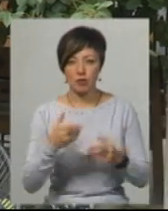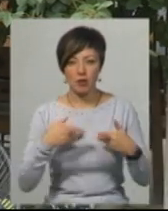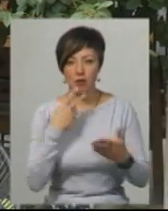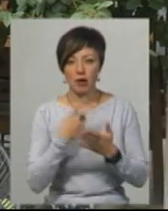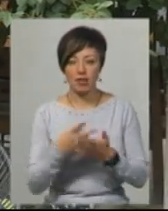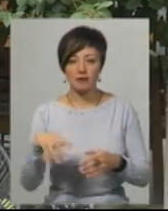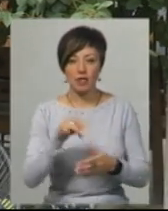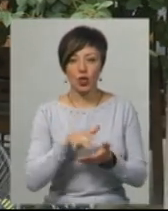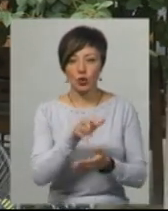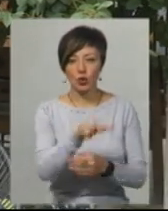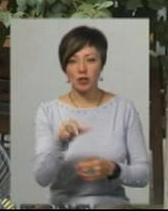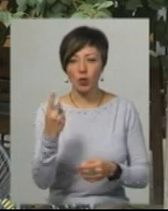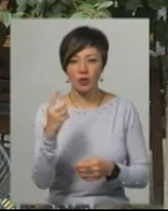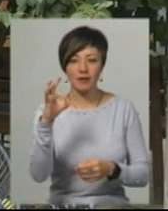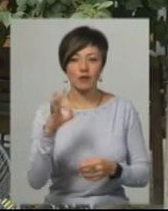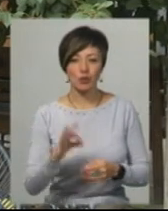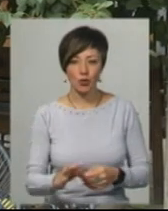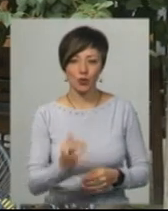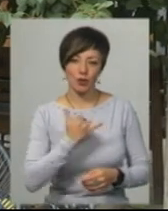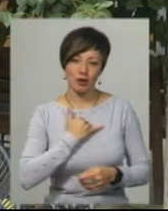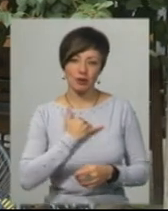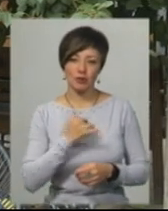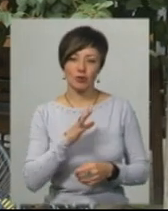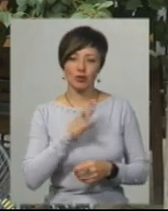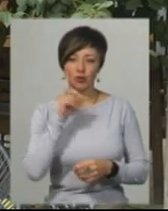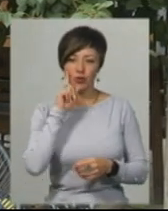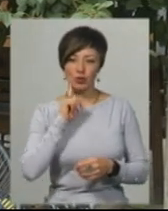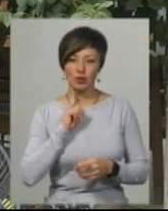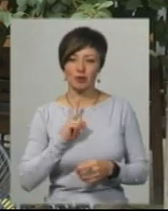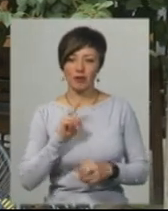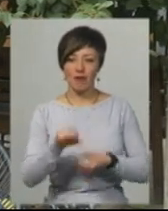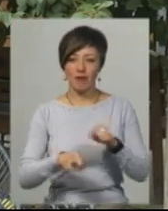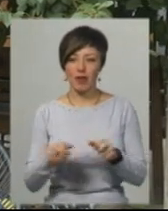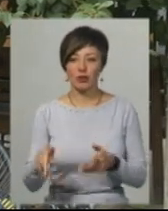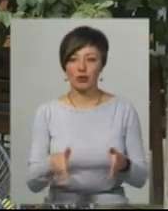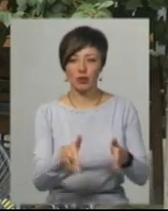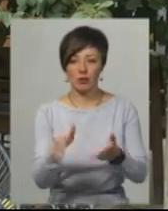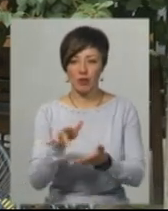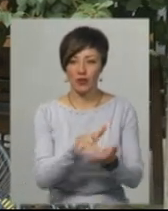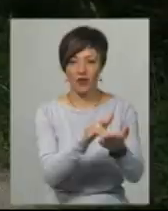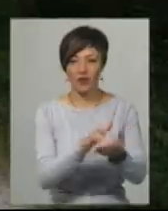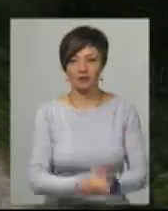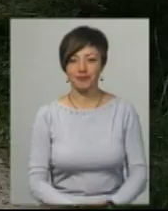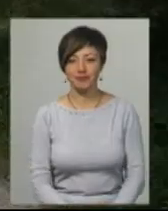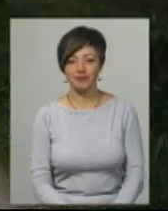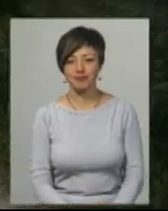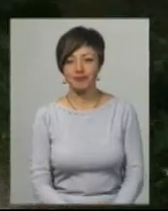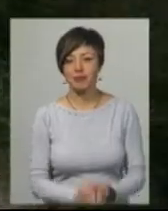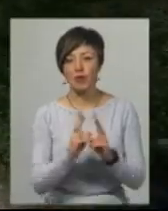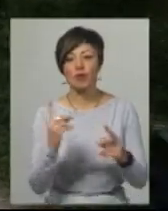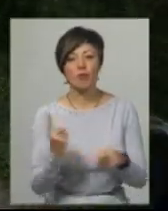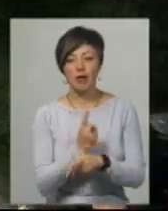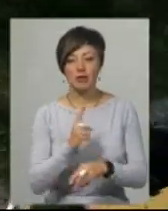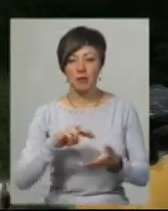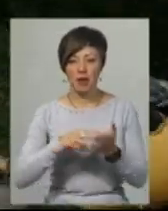бачили тих всіх туристів, хоча б один відсоток їх, щоб вони зручними велодоріжками мандрували по нашій території. Для тих, хто перше